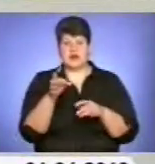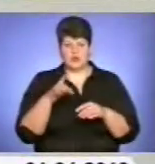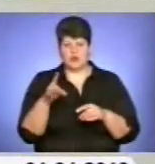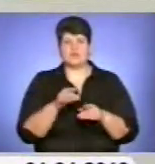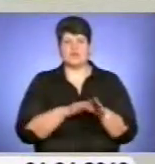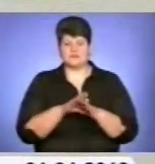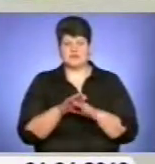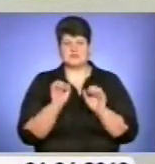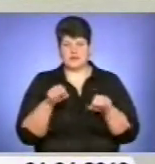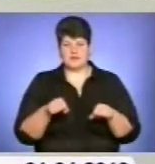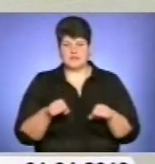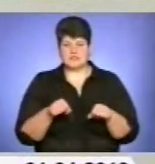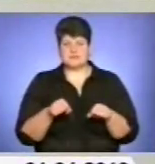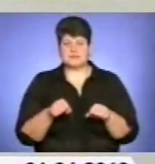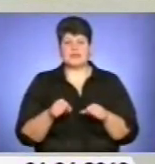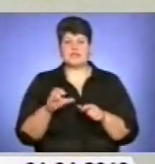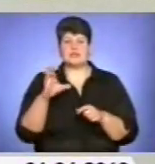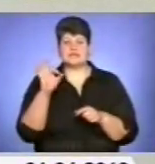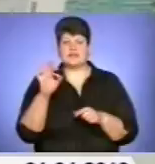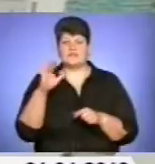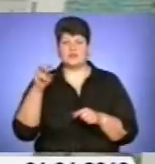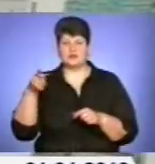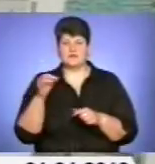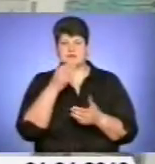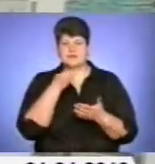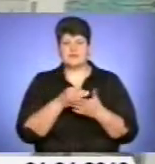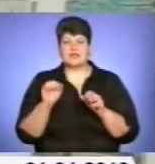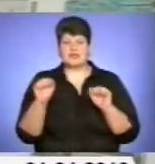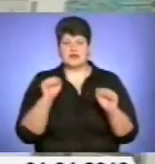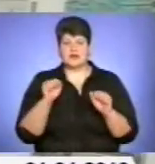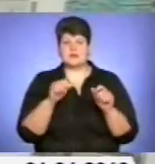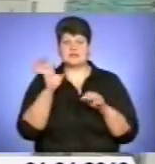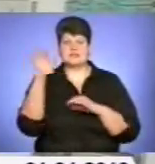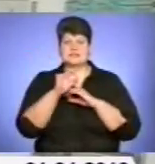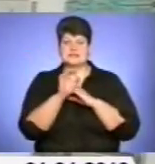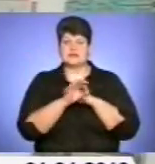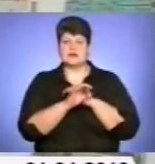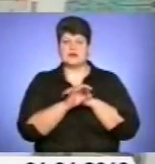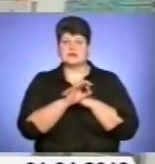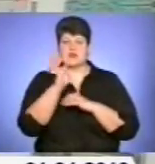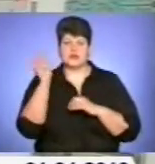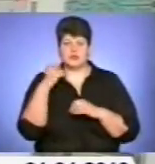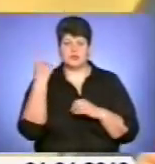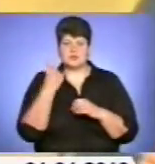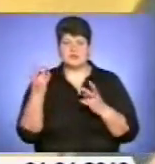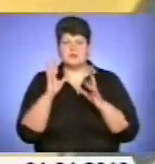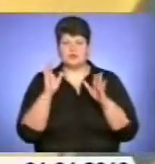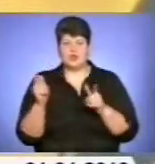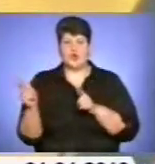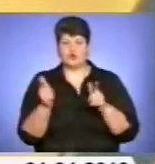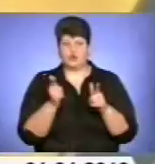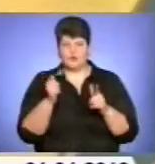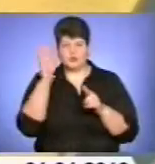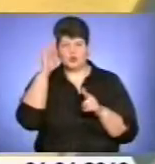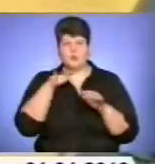Віце-прем'єр-міністр України Олександр Вілкул наголосив керівникам Західних областей бути готовими до паводків. В